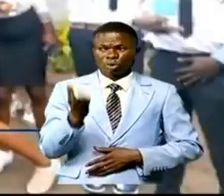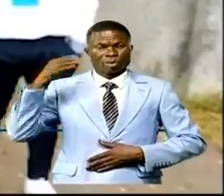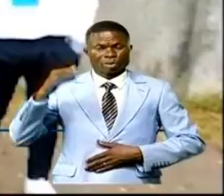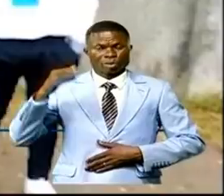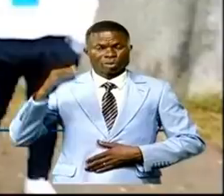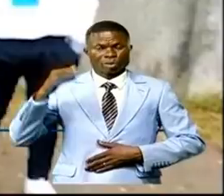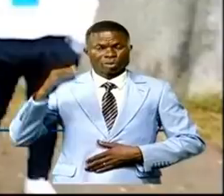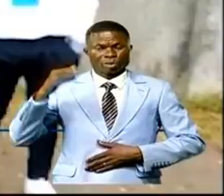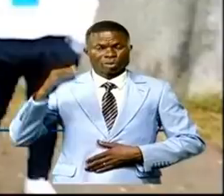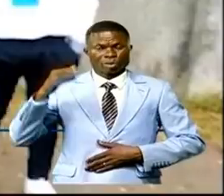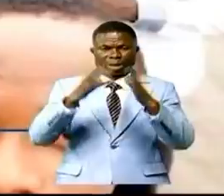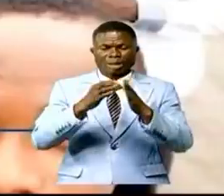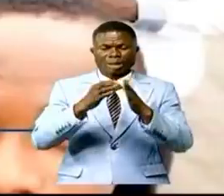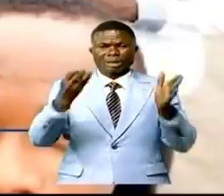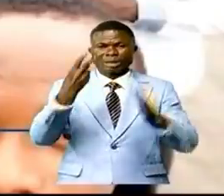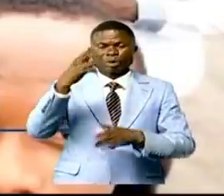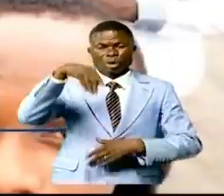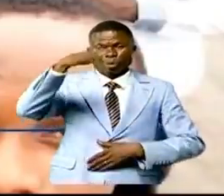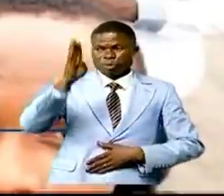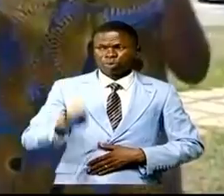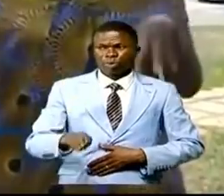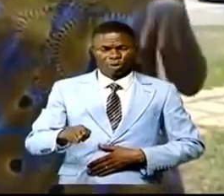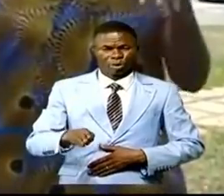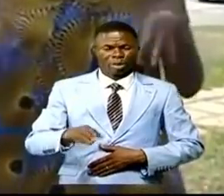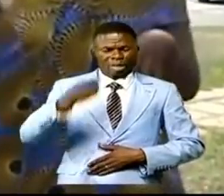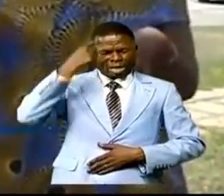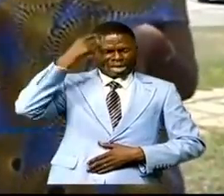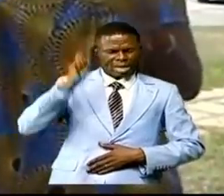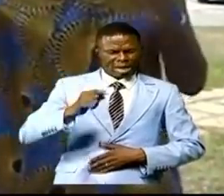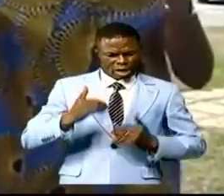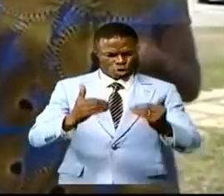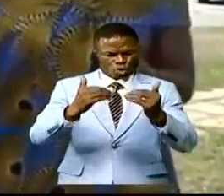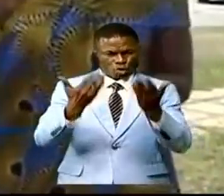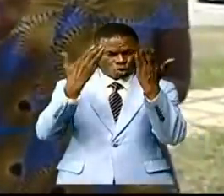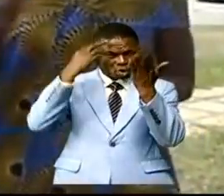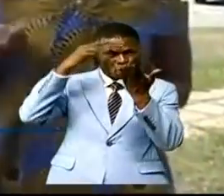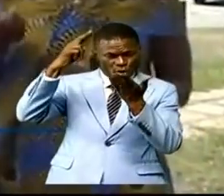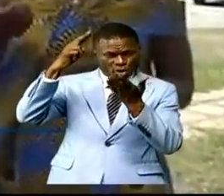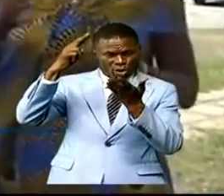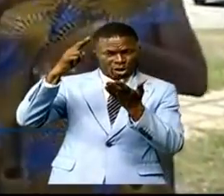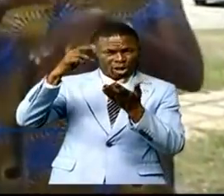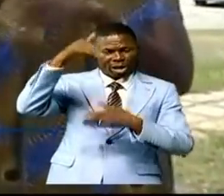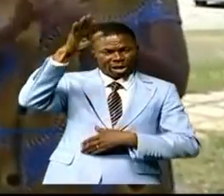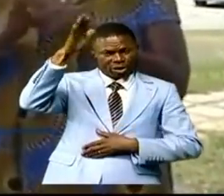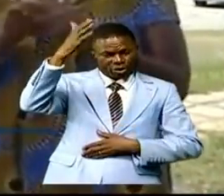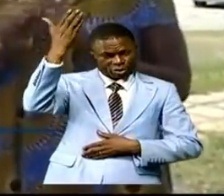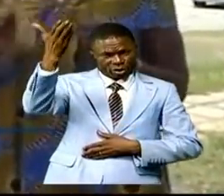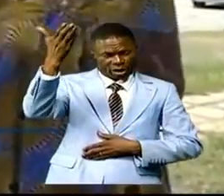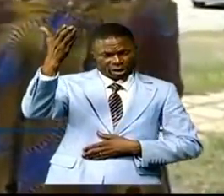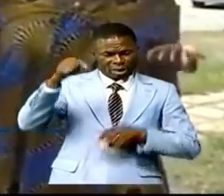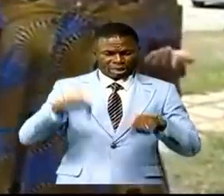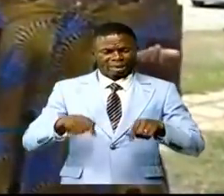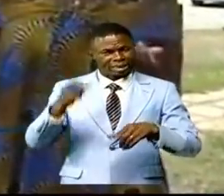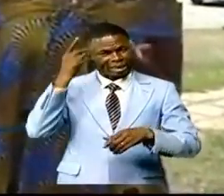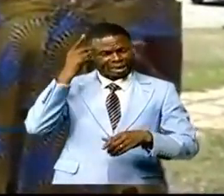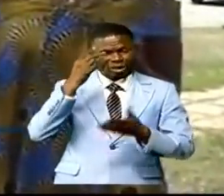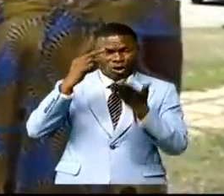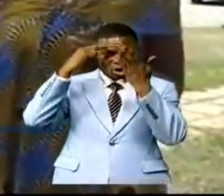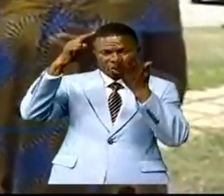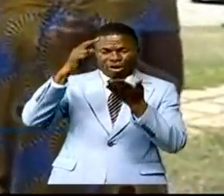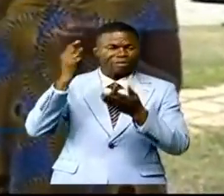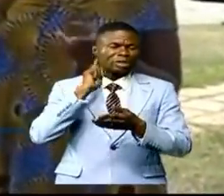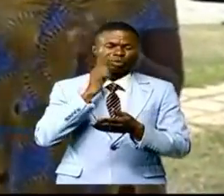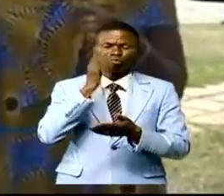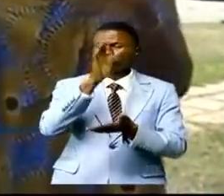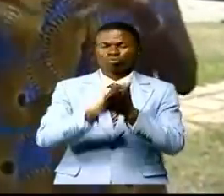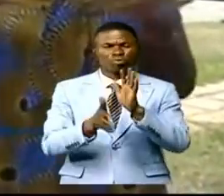pédagogie avec 72% qui ne jure que de poursuivre ses études supérieures dans des universités spécialisées pour sa formation